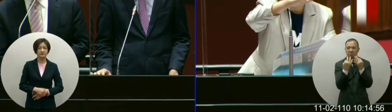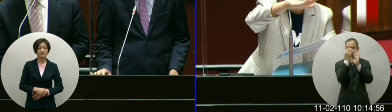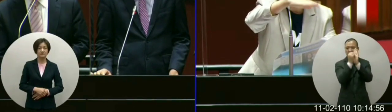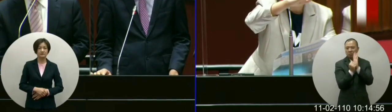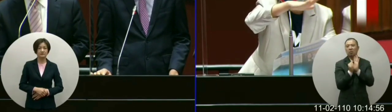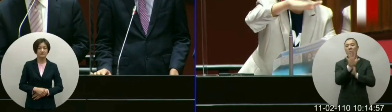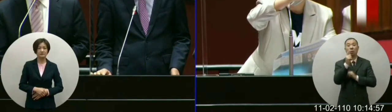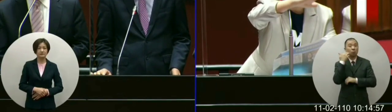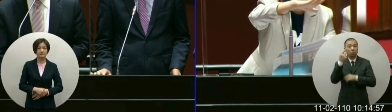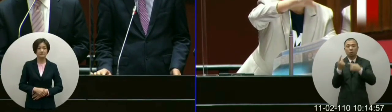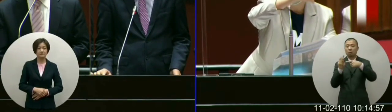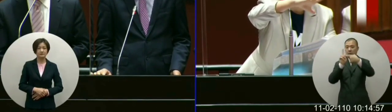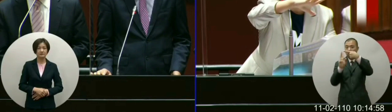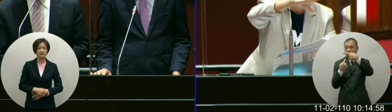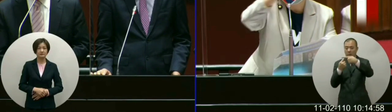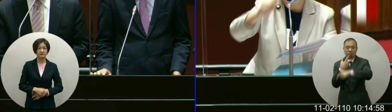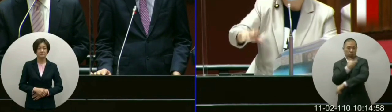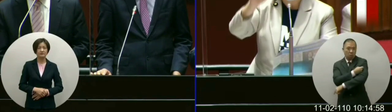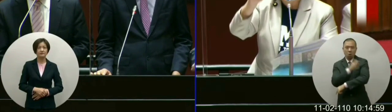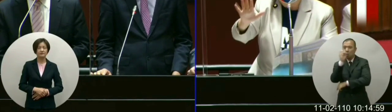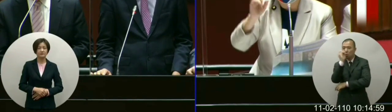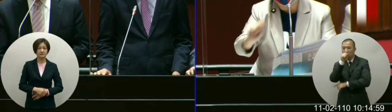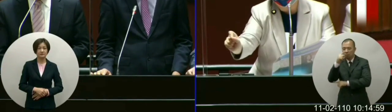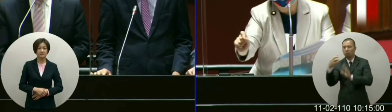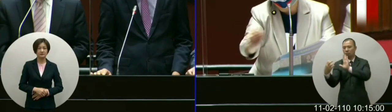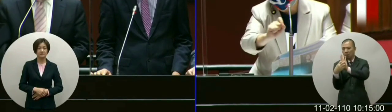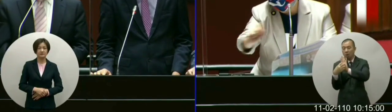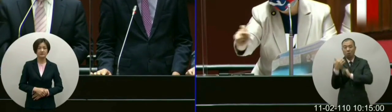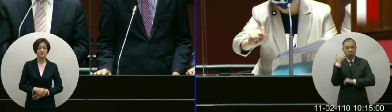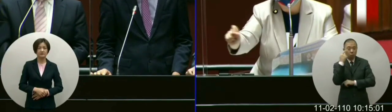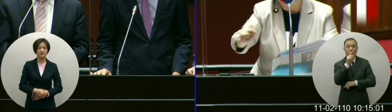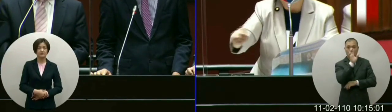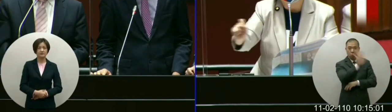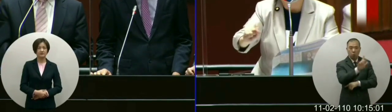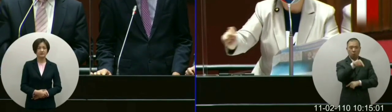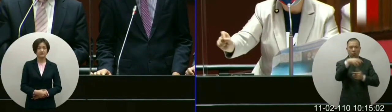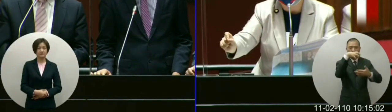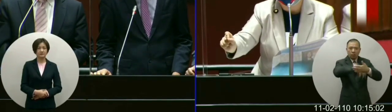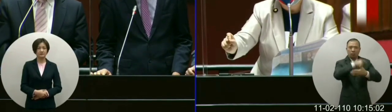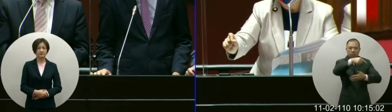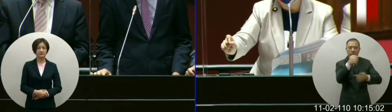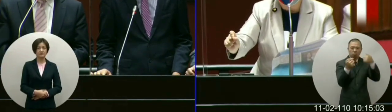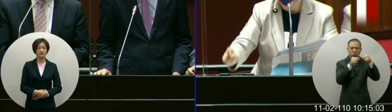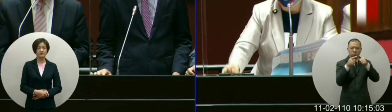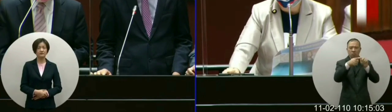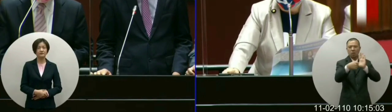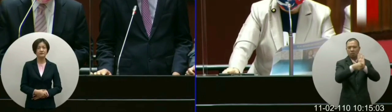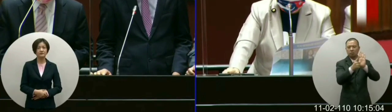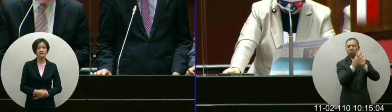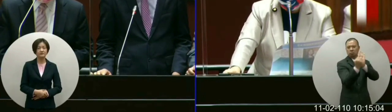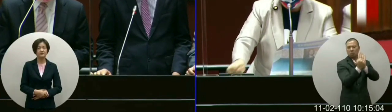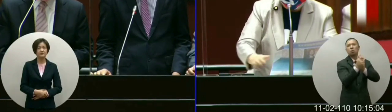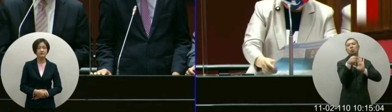莱克多巴胺的猪肉的美猪是哪一种标示有这个成分他连成分都标示清楚所以换